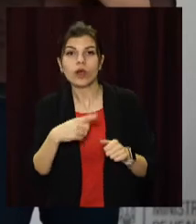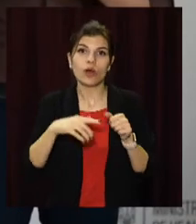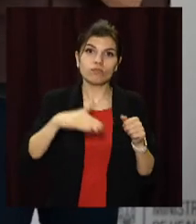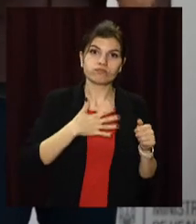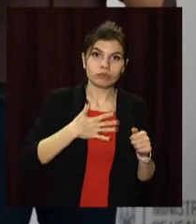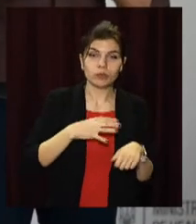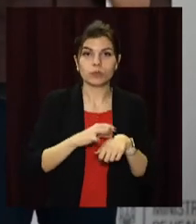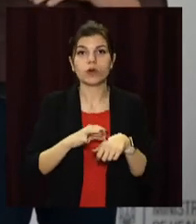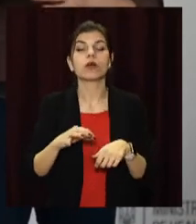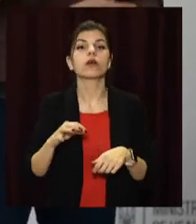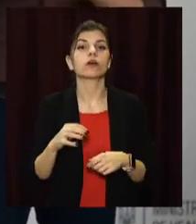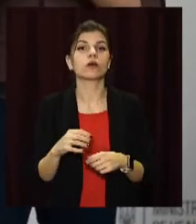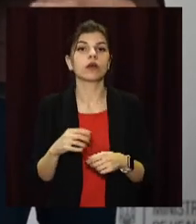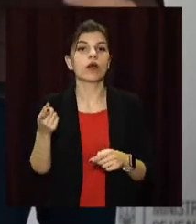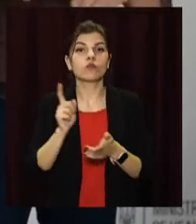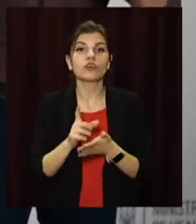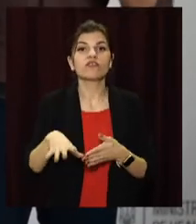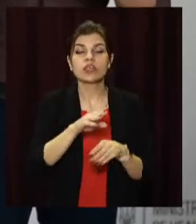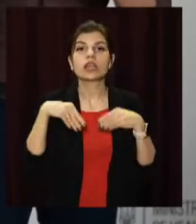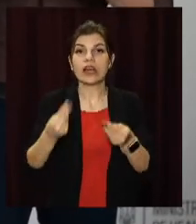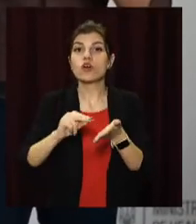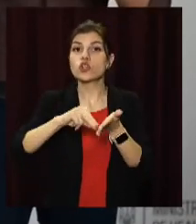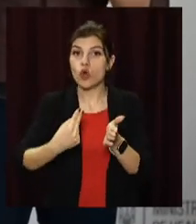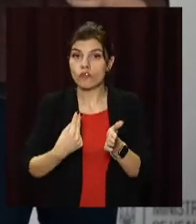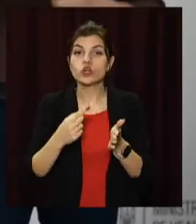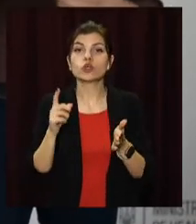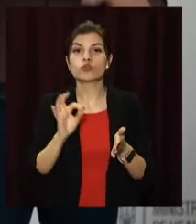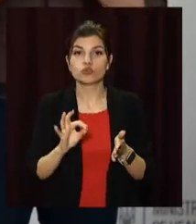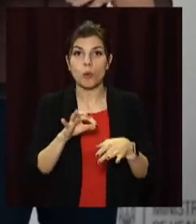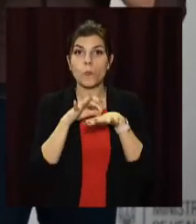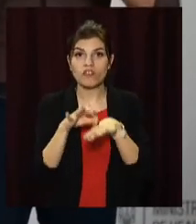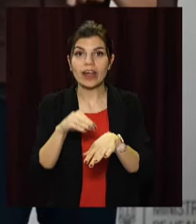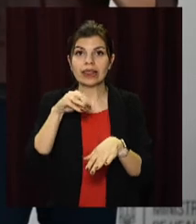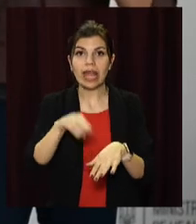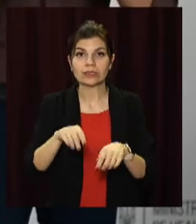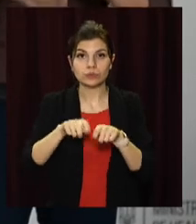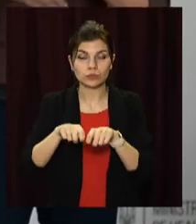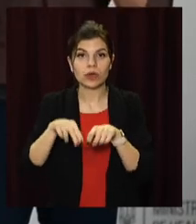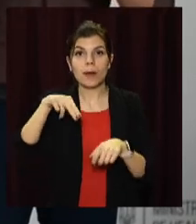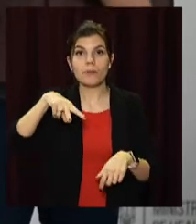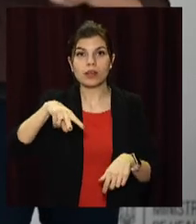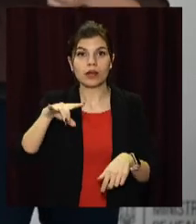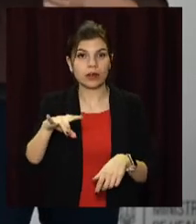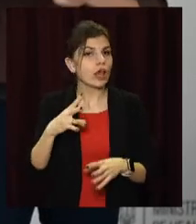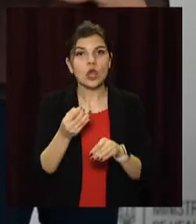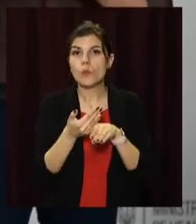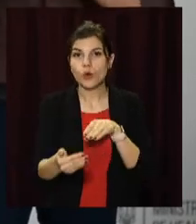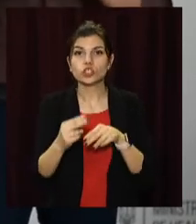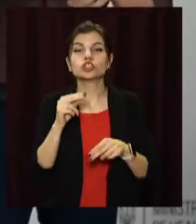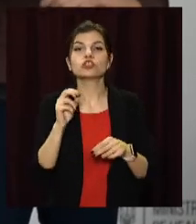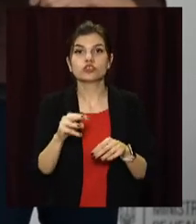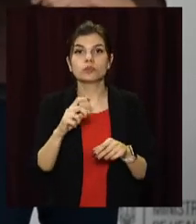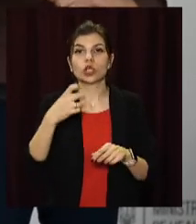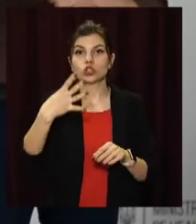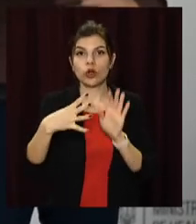Вони всі повинні будуть надати довідку щодо проведеного тестування методом ПЛР не пізніше, ніж за